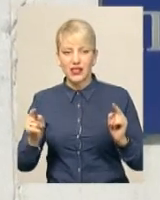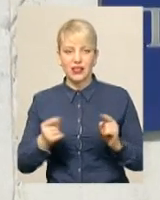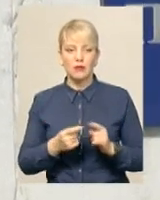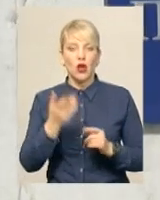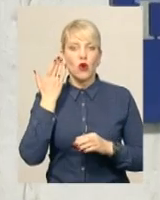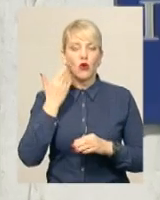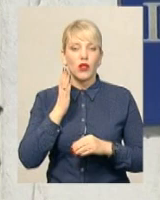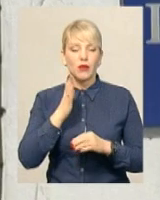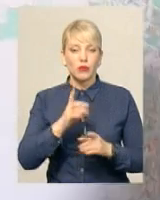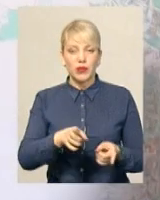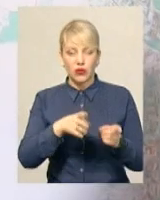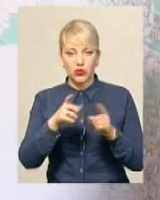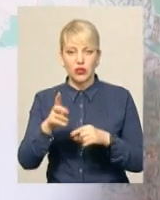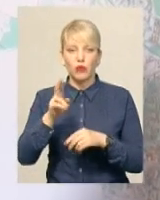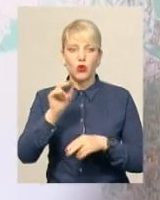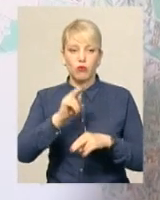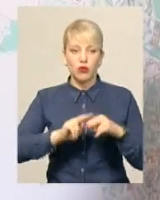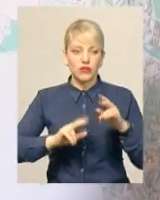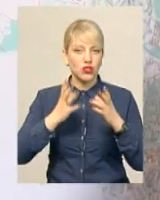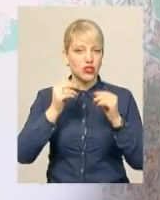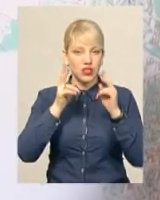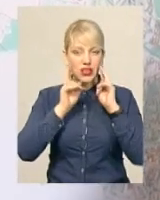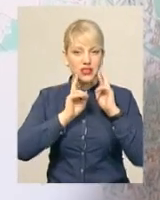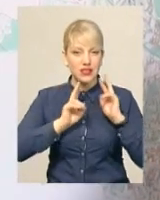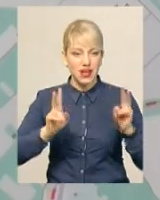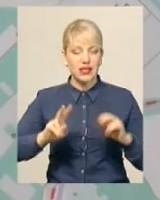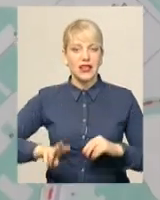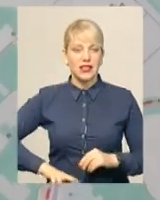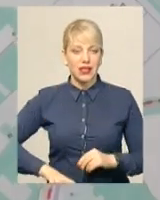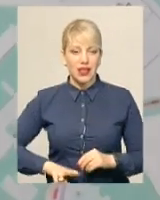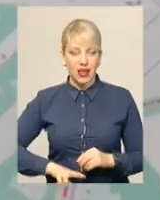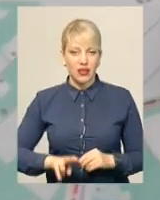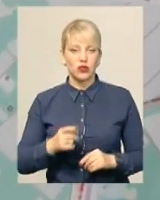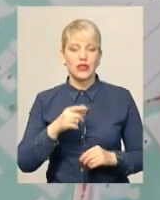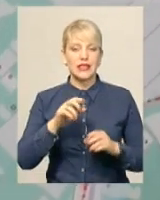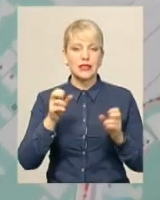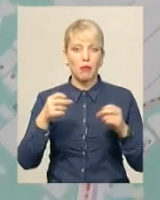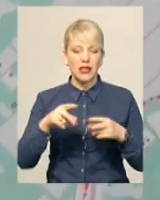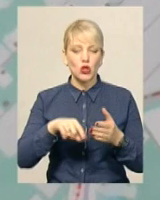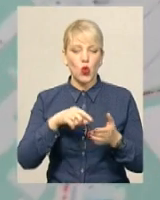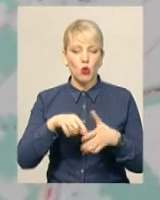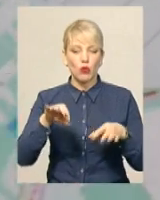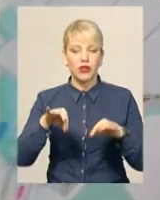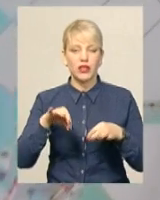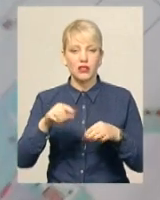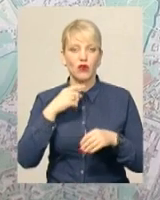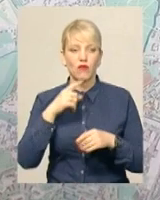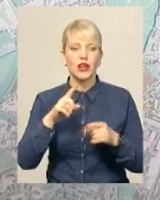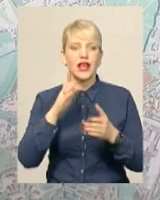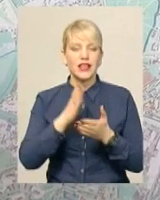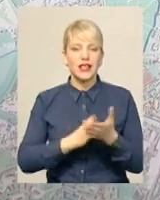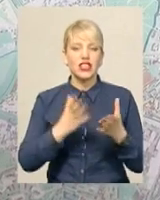знають. Директор Хмельницького комунального підприємства «Спецкомунтранс» Владислав Кривенчук запевняє, вивозити сміття ще є куди.